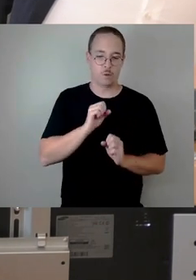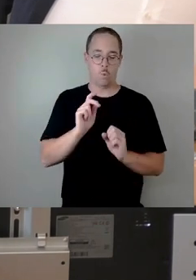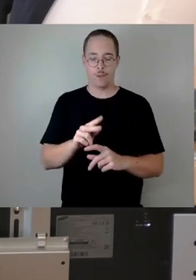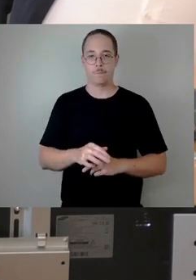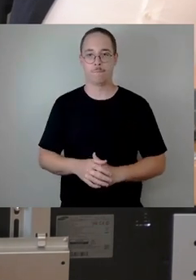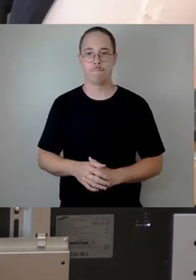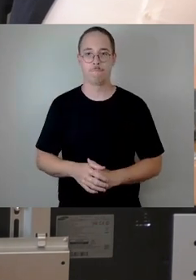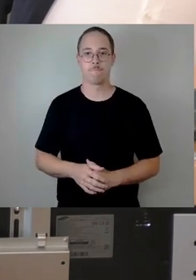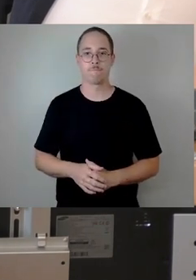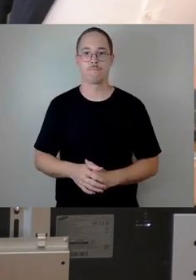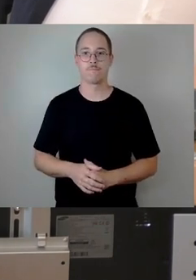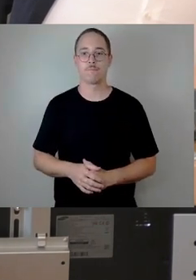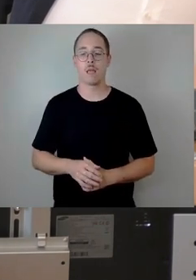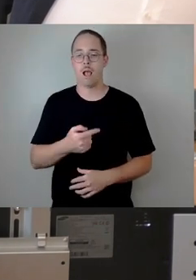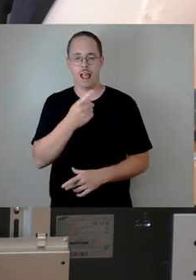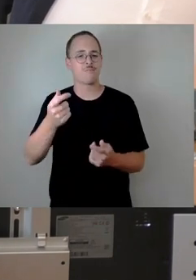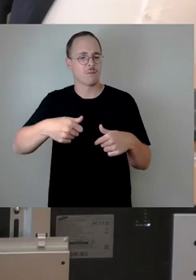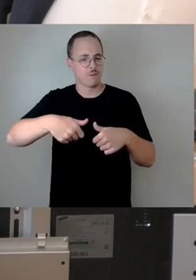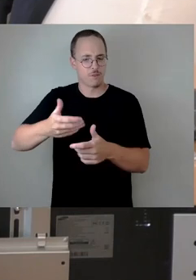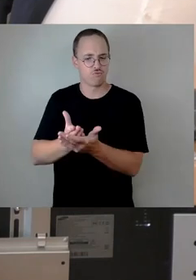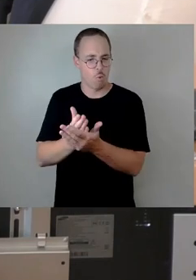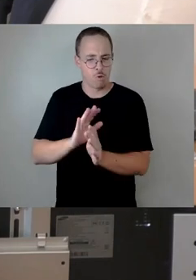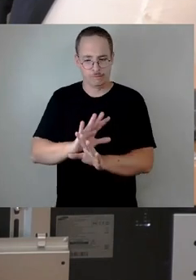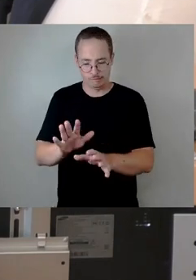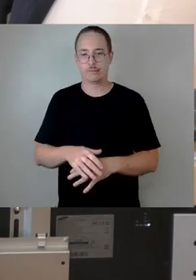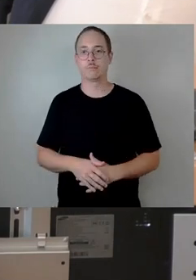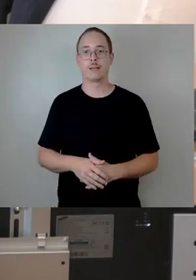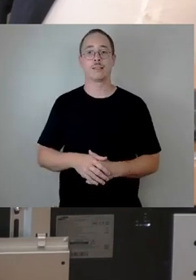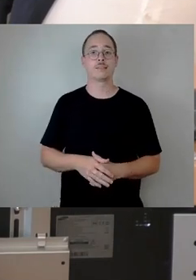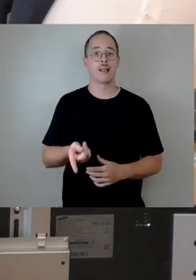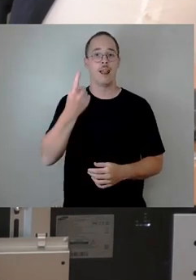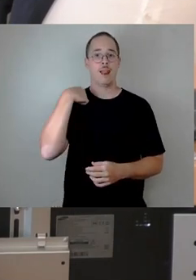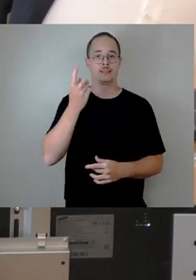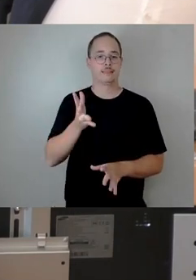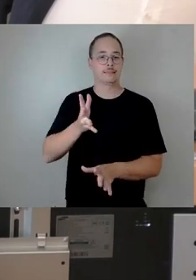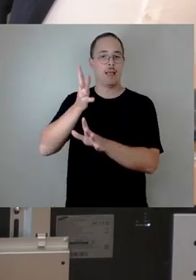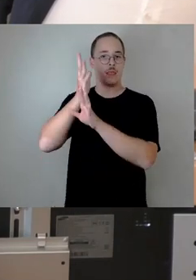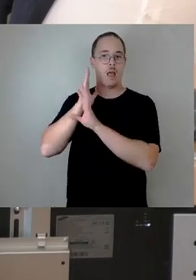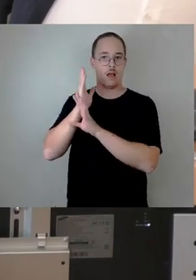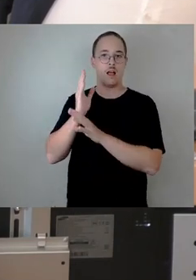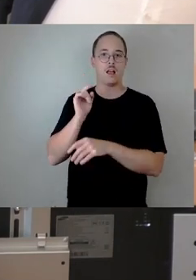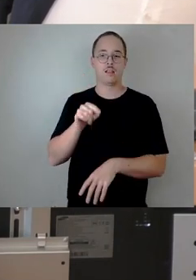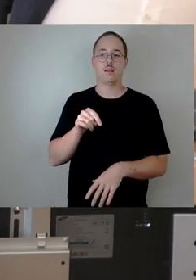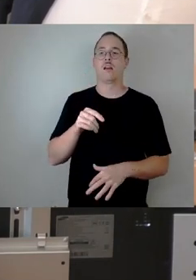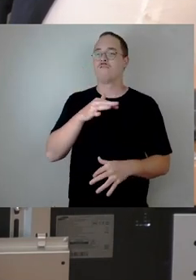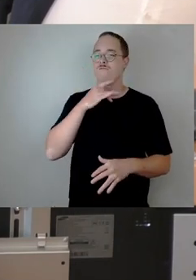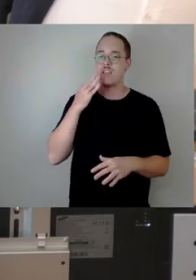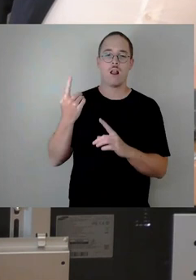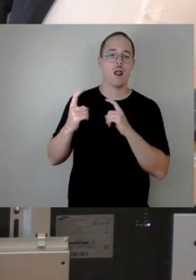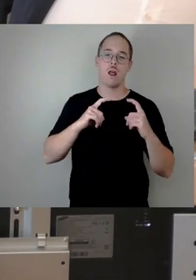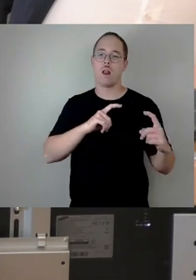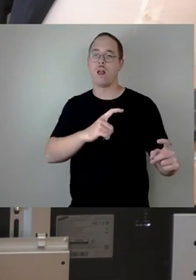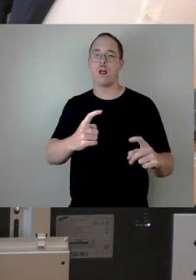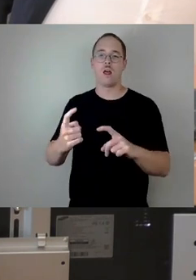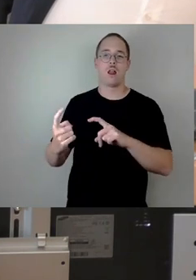neues Amt verpflichtet. Das haben wir schon gemacht. Dieser Stadtrat hat der Leiter in den letzten Jahrzehnten das Image viel zu zerreten und sich dennoch